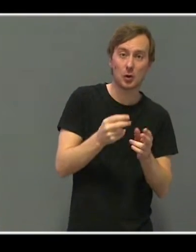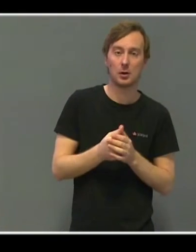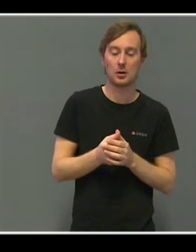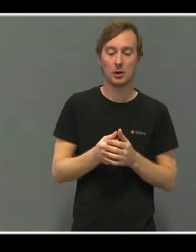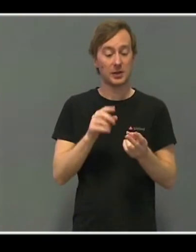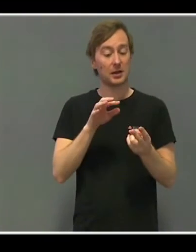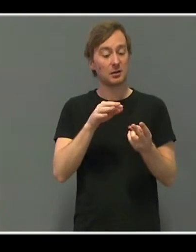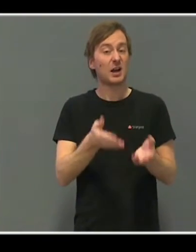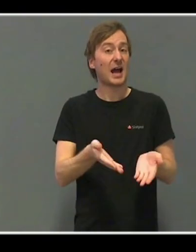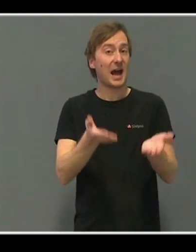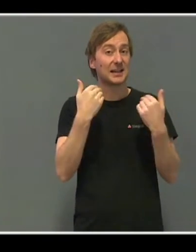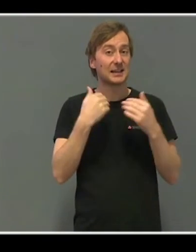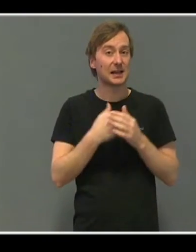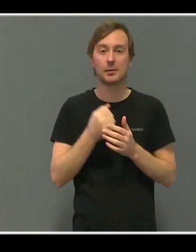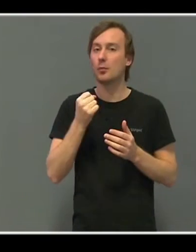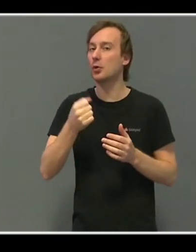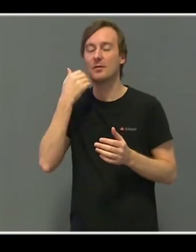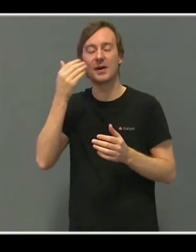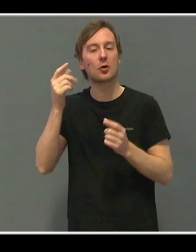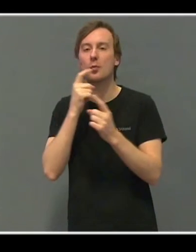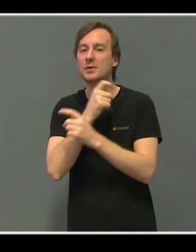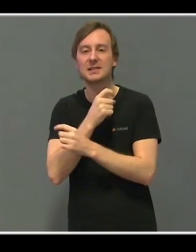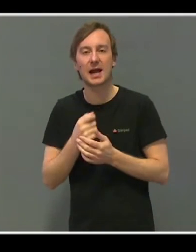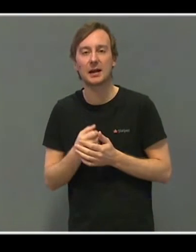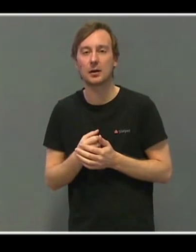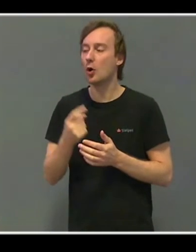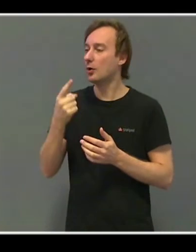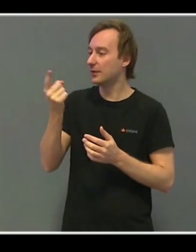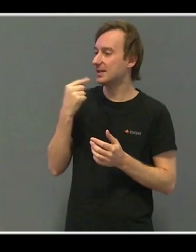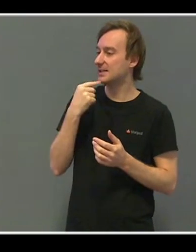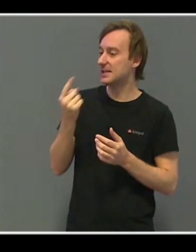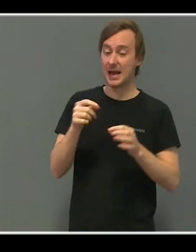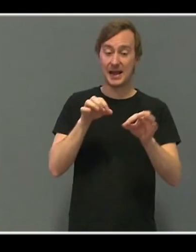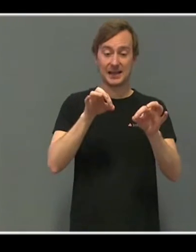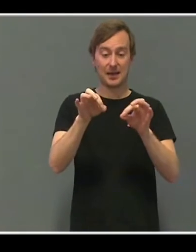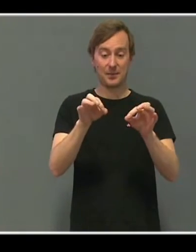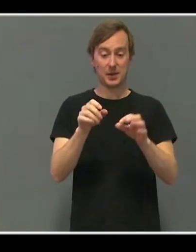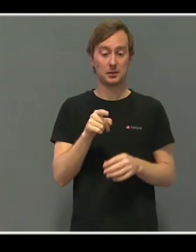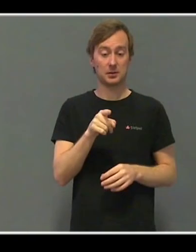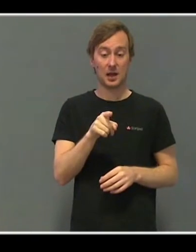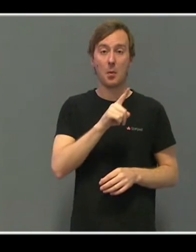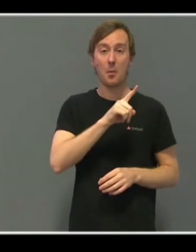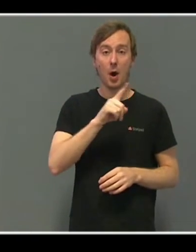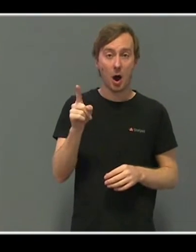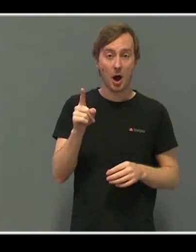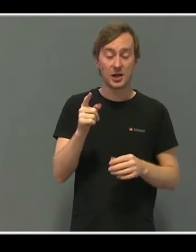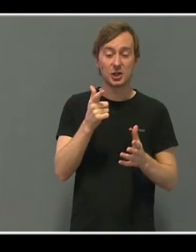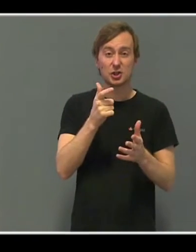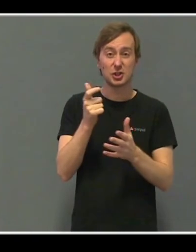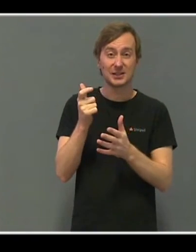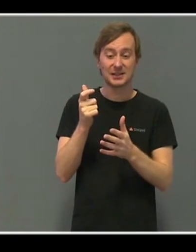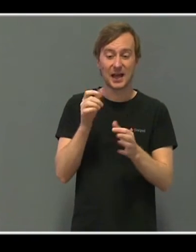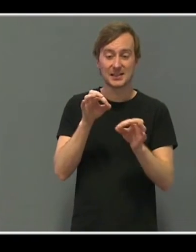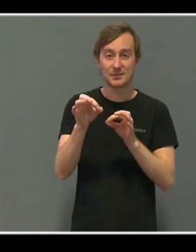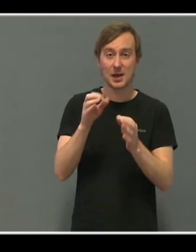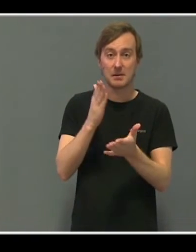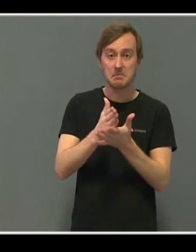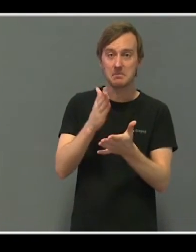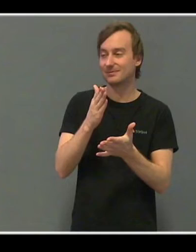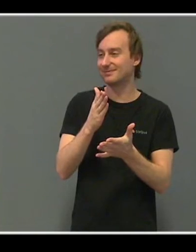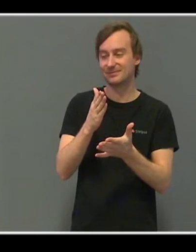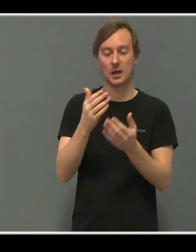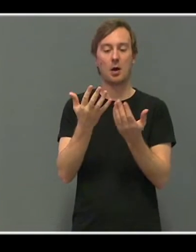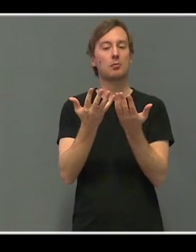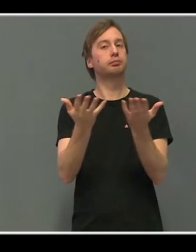dere sier så godt også, at gaming er jo så mye, mye mer enn disse skytespillene. Det er så mye, mye mer. Ja, og det har jo